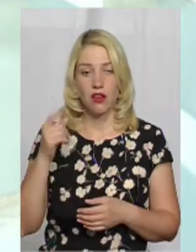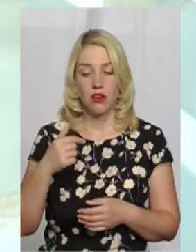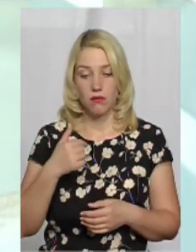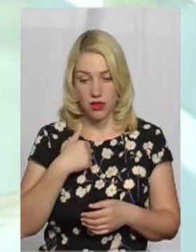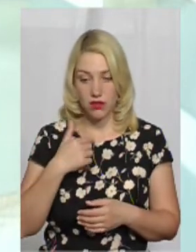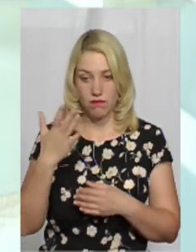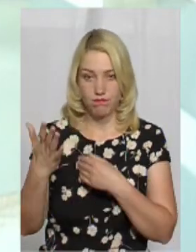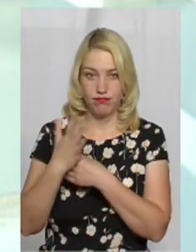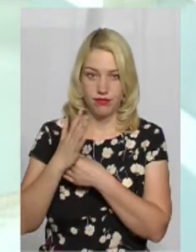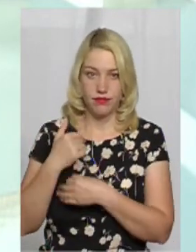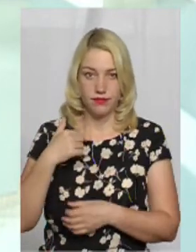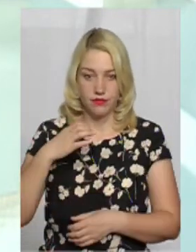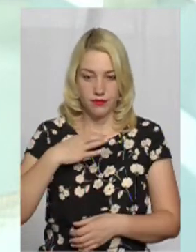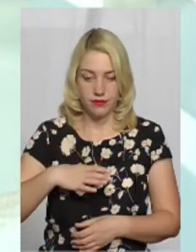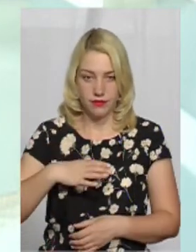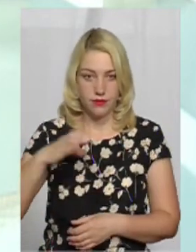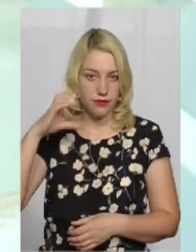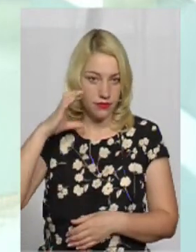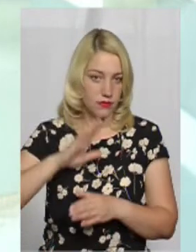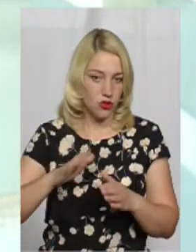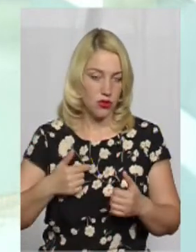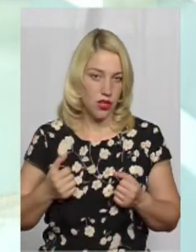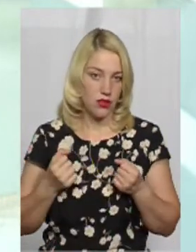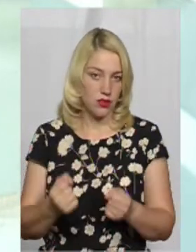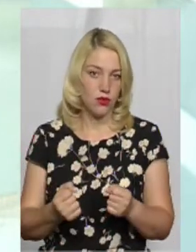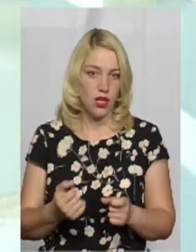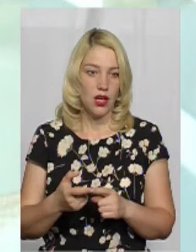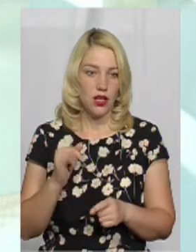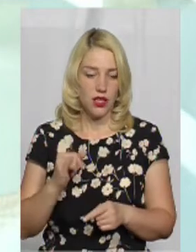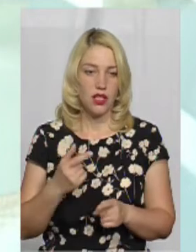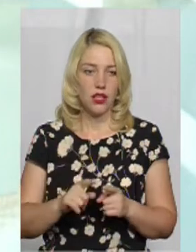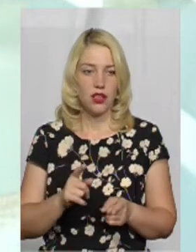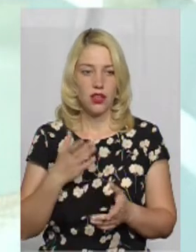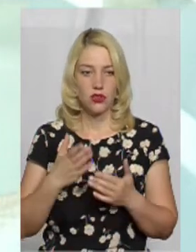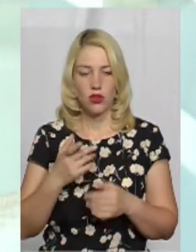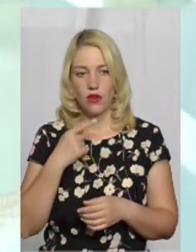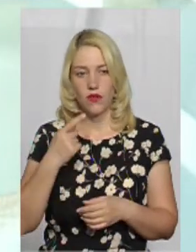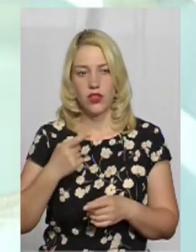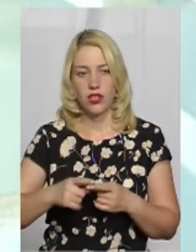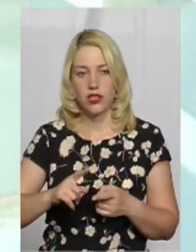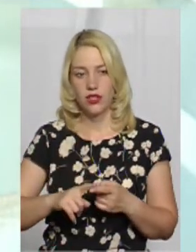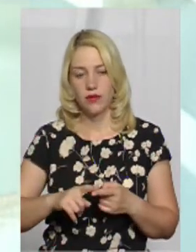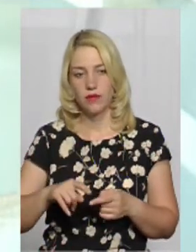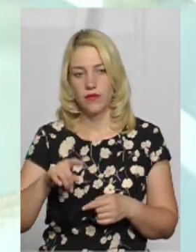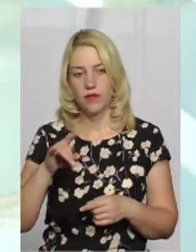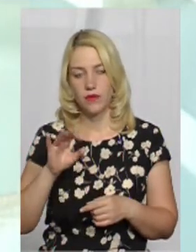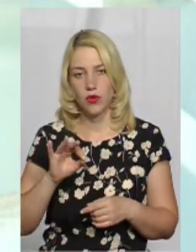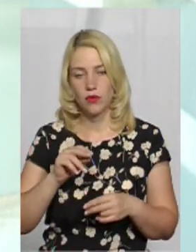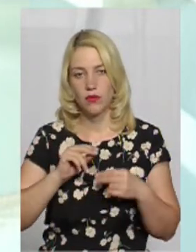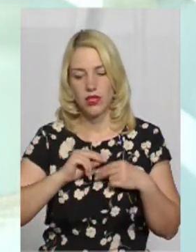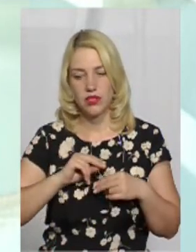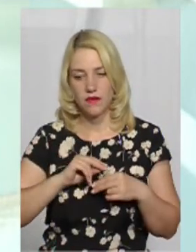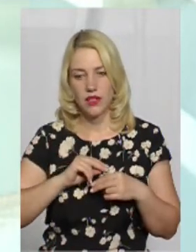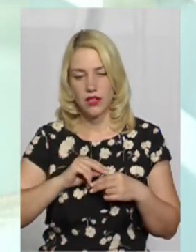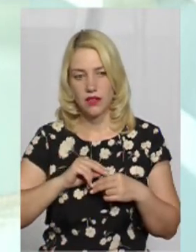їхати, я їду. На жаль, знову ж таки, повернемося до штатної чисельності працівників до наших